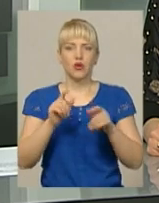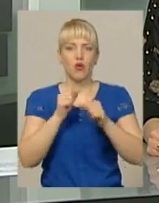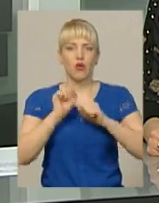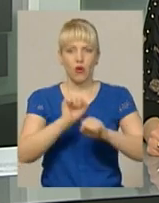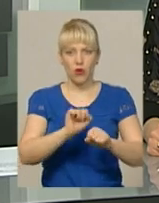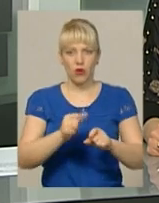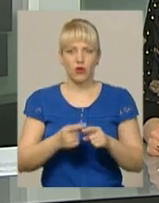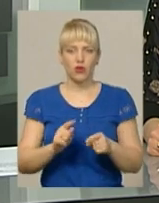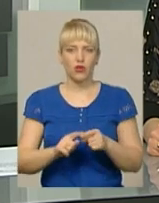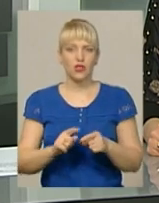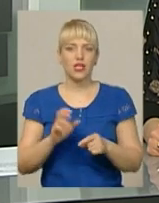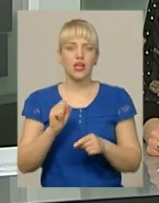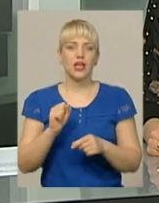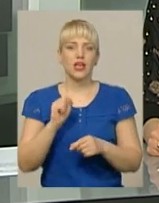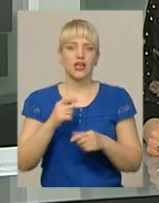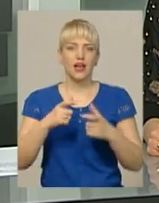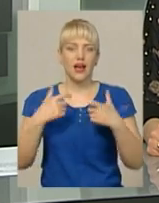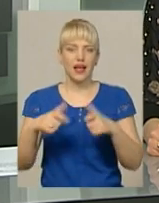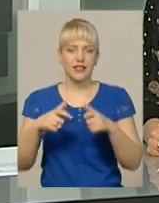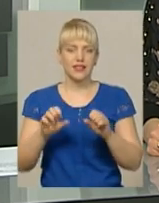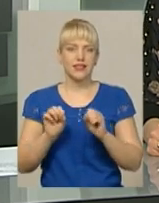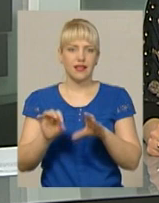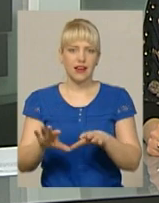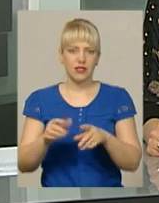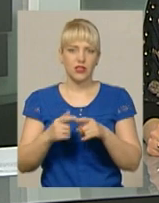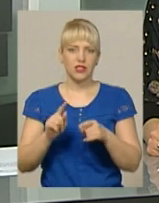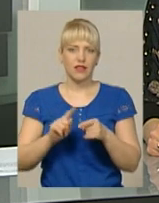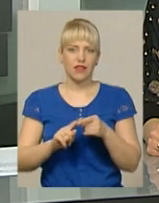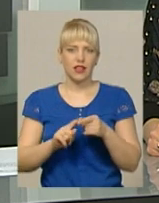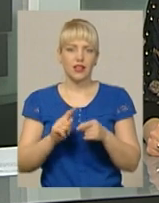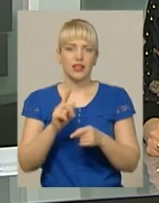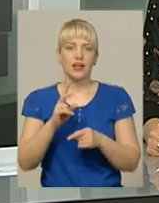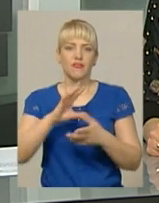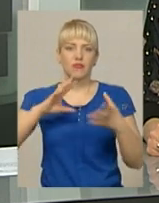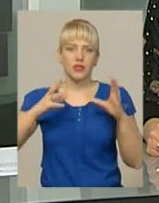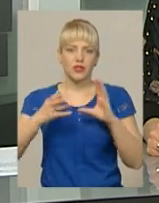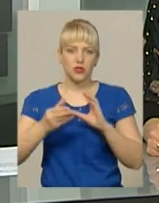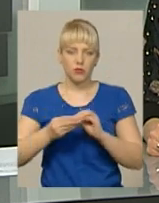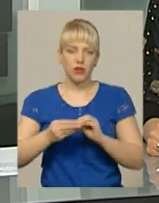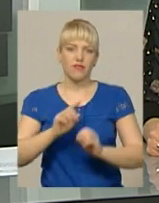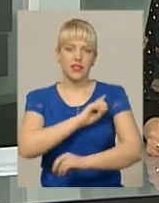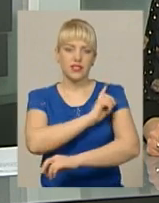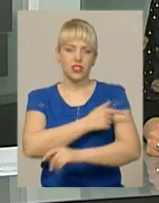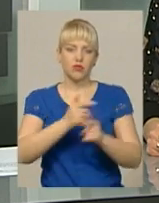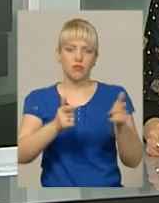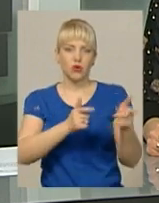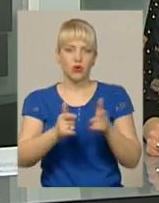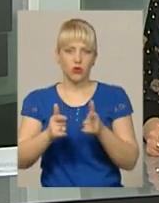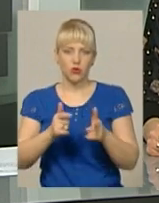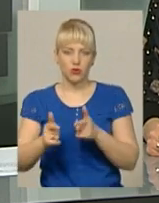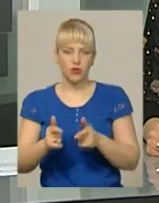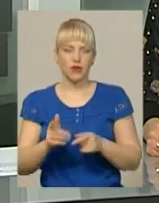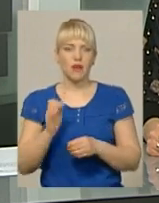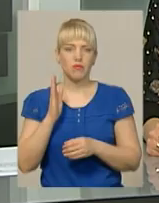атестації, який став, каже начальник кафедри фізичної підготовки Академії Андрій Мельников, підсумком фізичної підготовки майбутніх прикордонників.